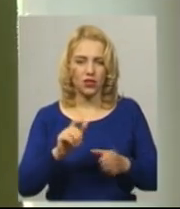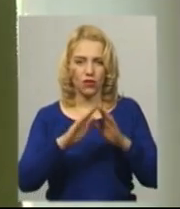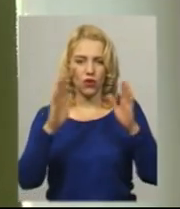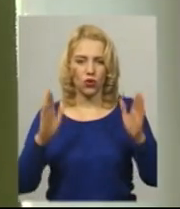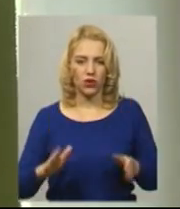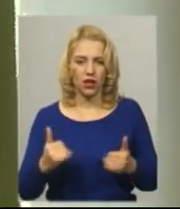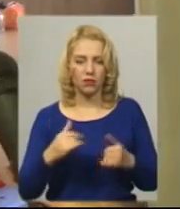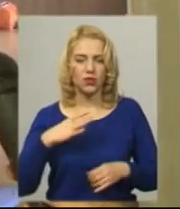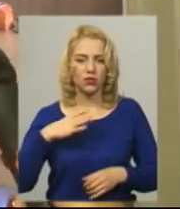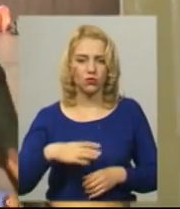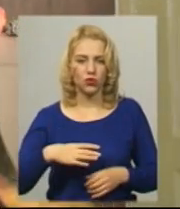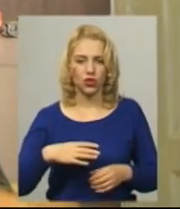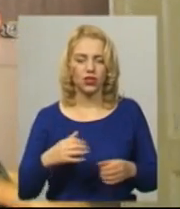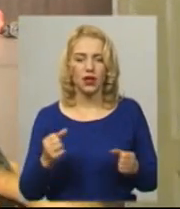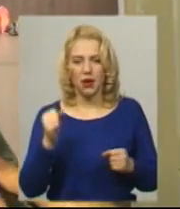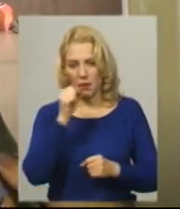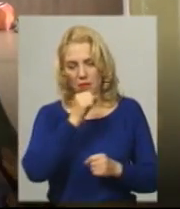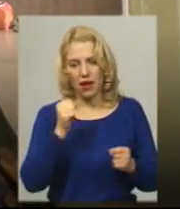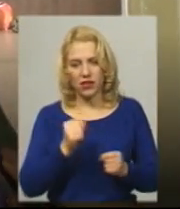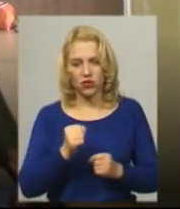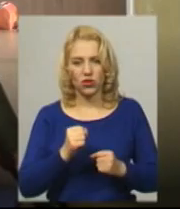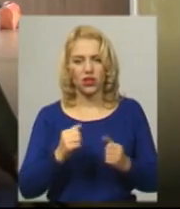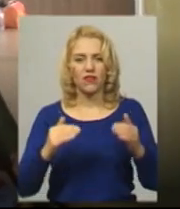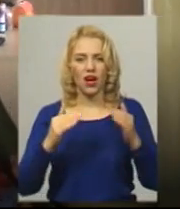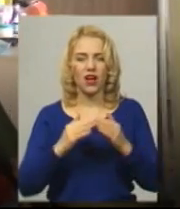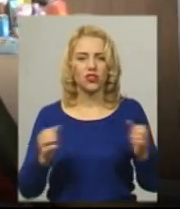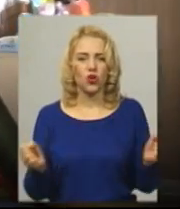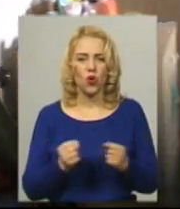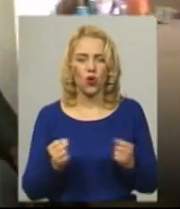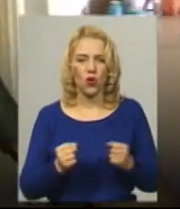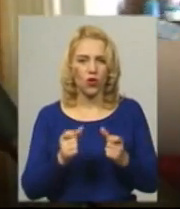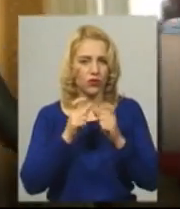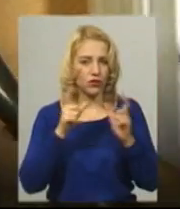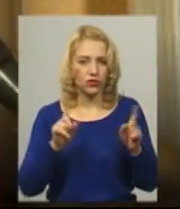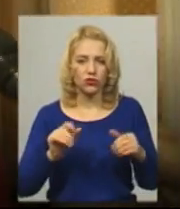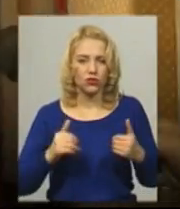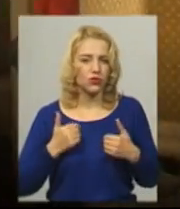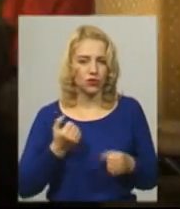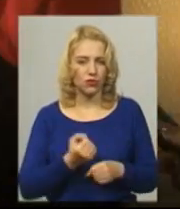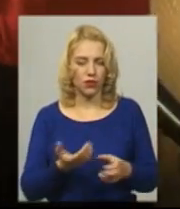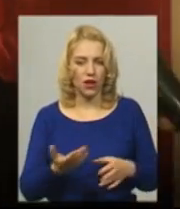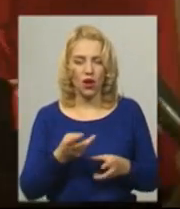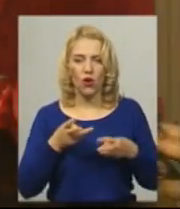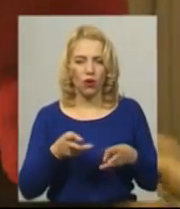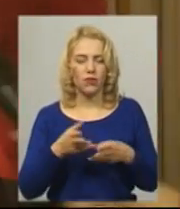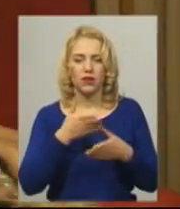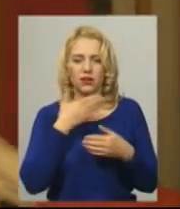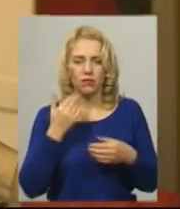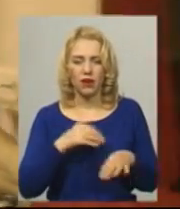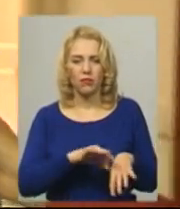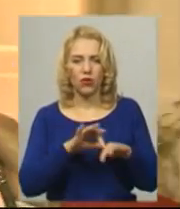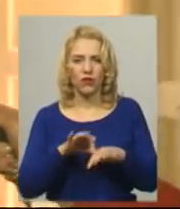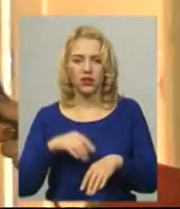змушені мерзнути. В хаті холодно, ходівал скричує, опалення немає, зробили, в мене нам кучу провели